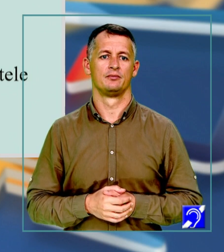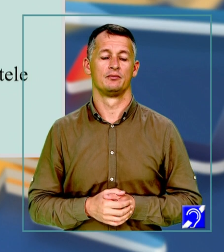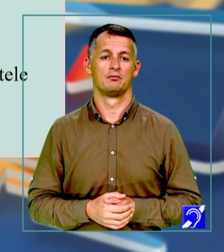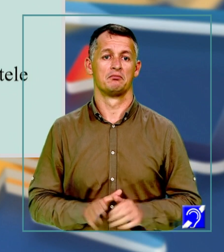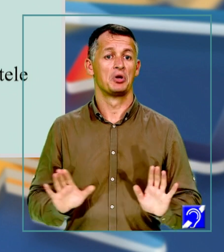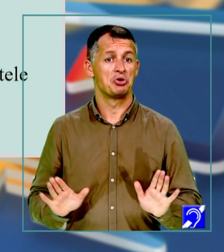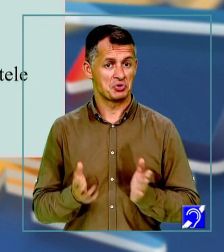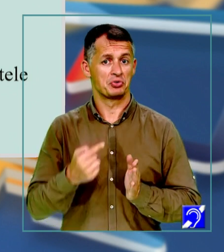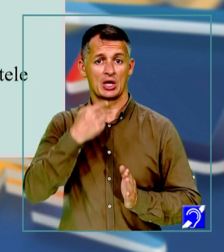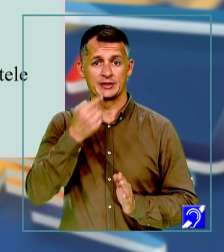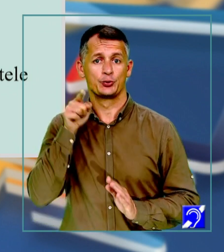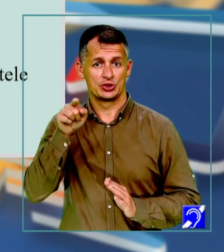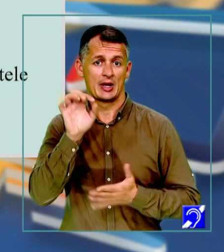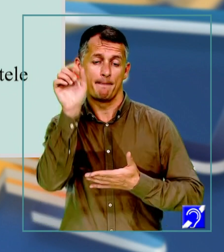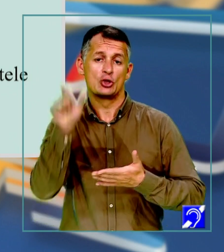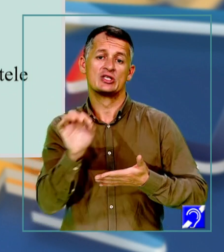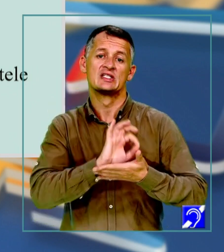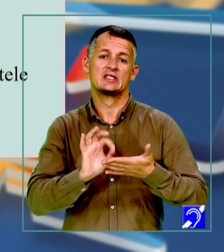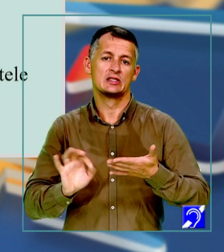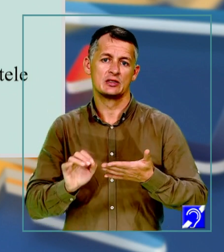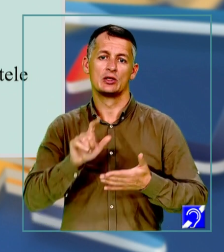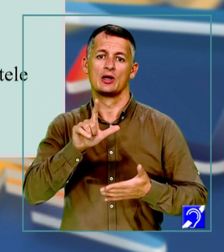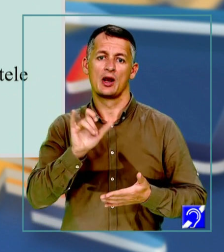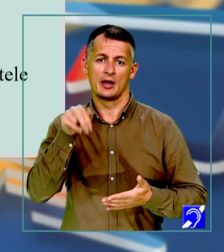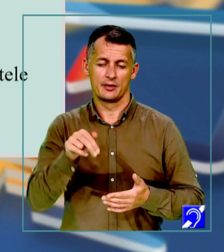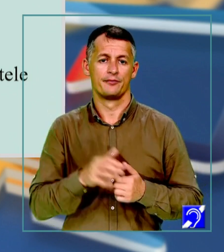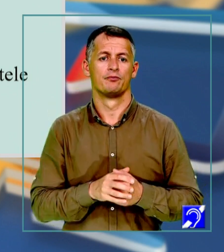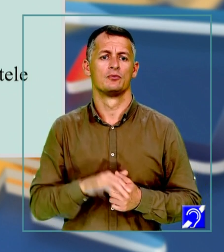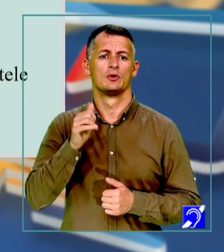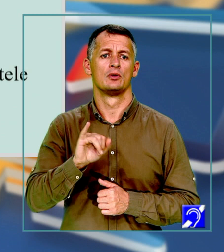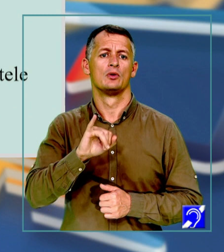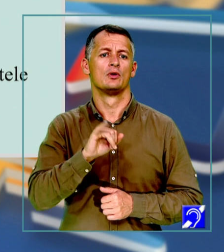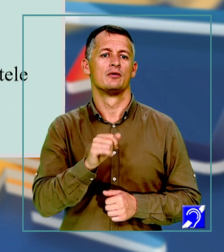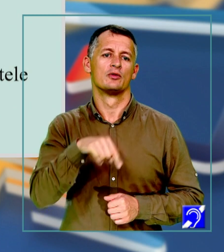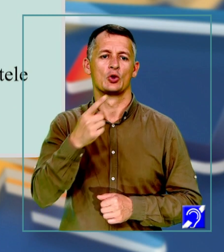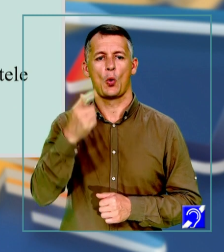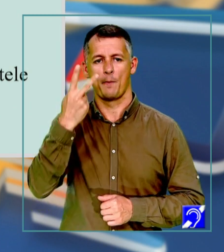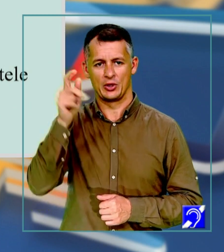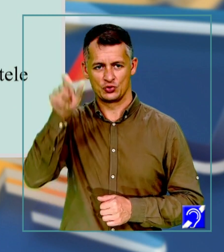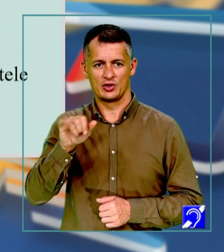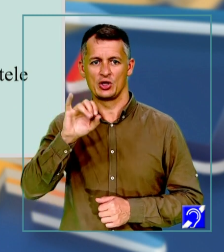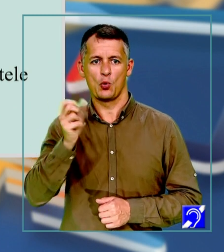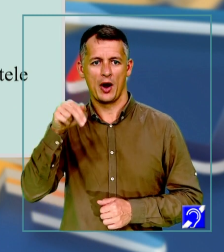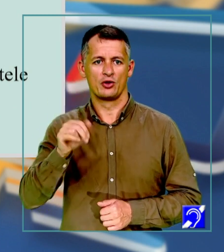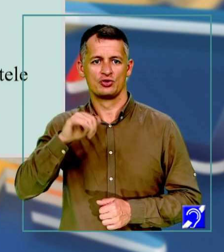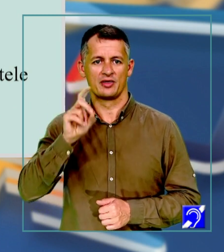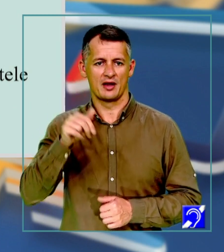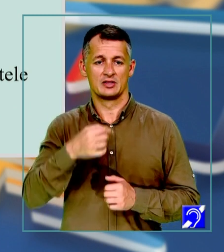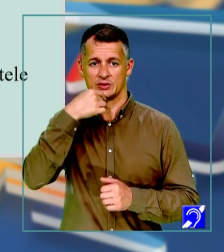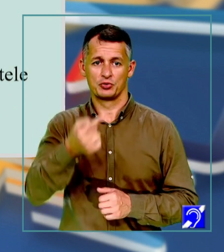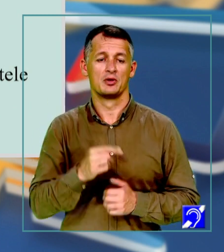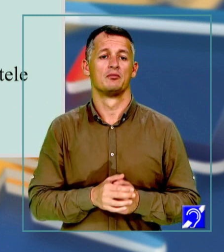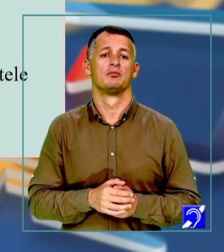pornind de la afirmația scriitorului Lin Yutang, Ioana și Dan formulează următoarele puncte de vedere. Ioana